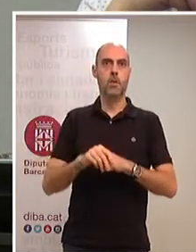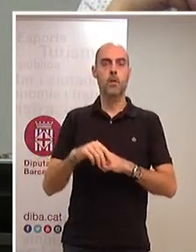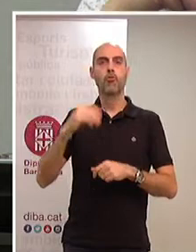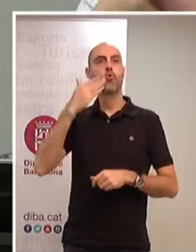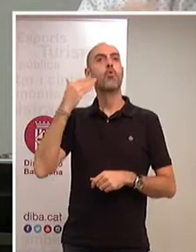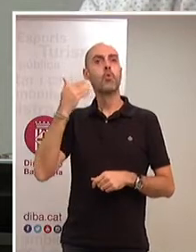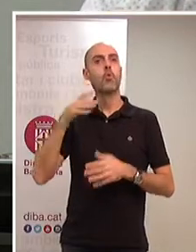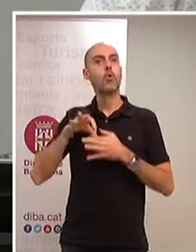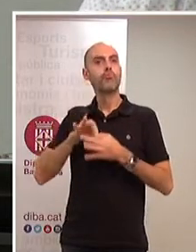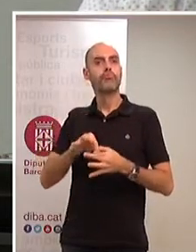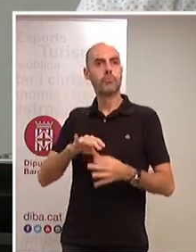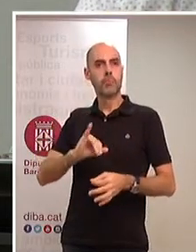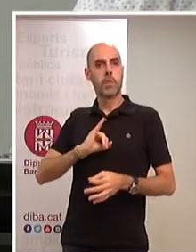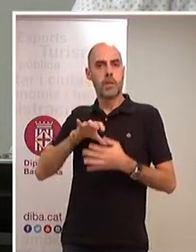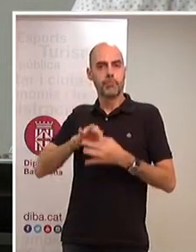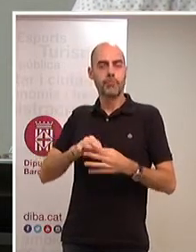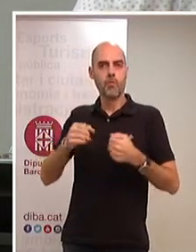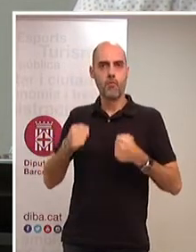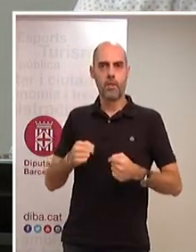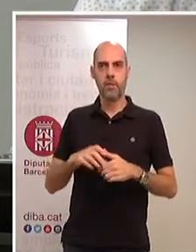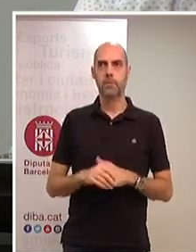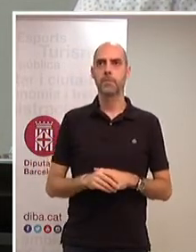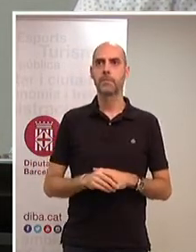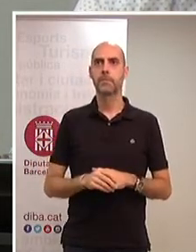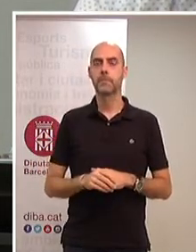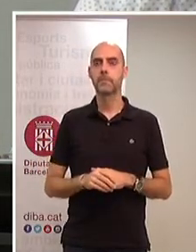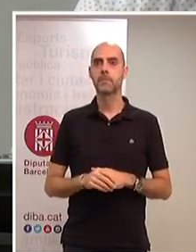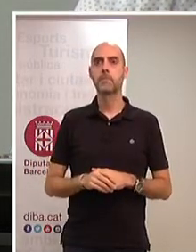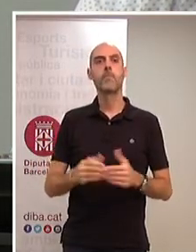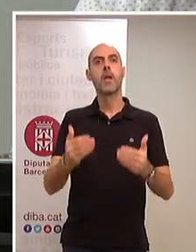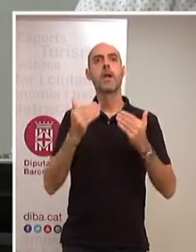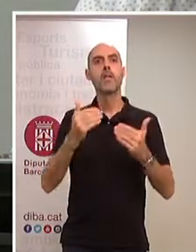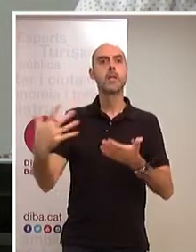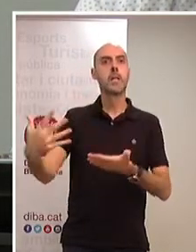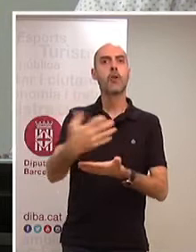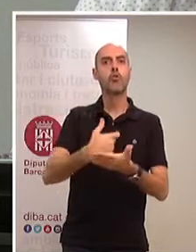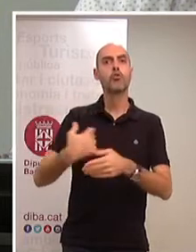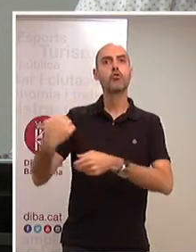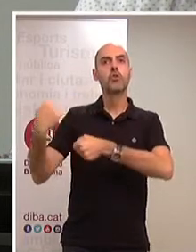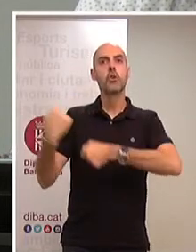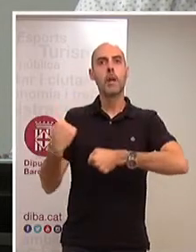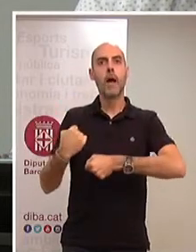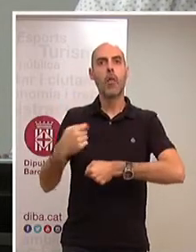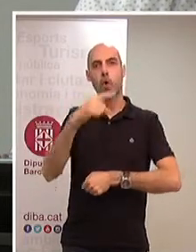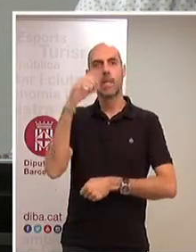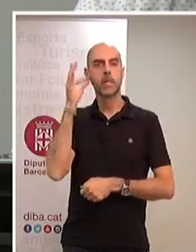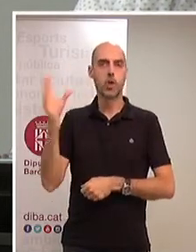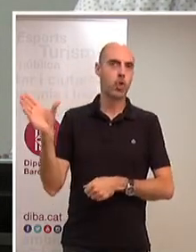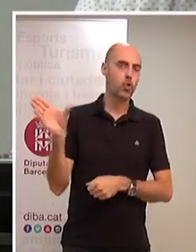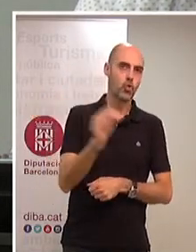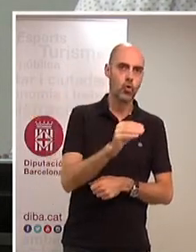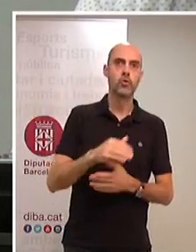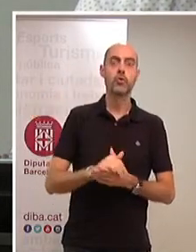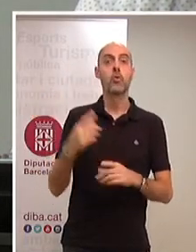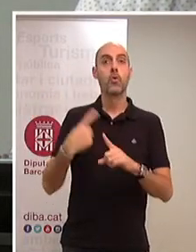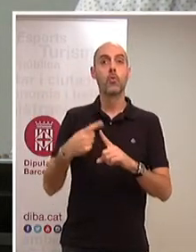de pertinença a aquesta institució. Vull agrair als treballadors i treballadores, a tots ells, perquè